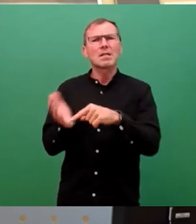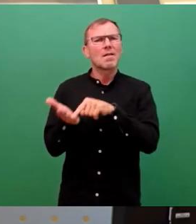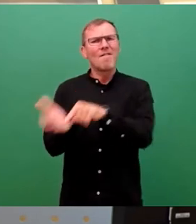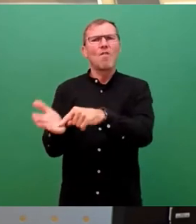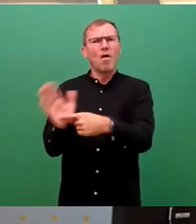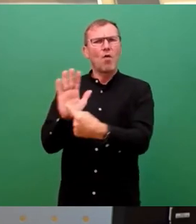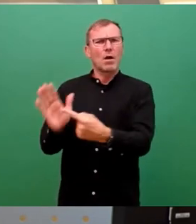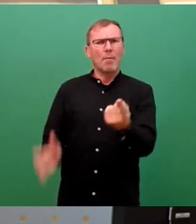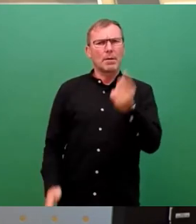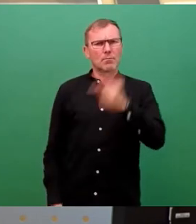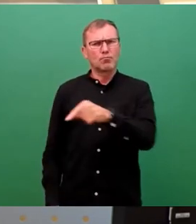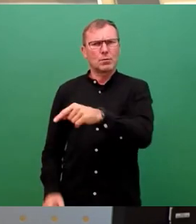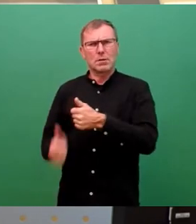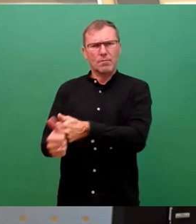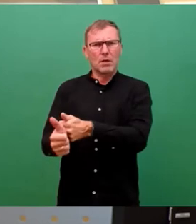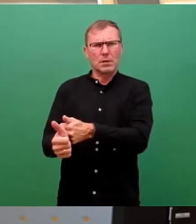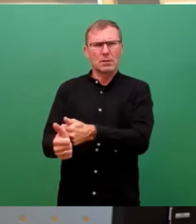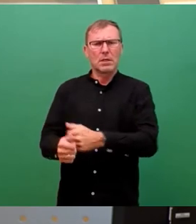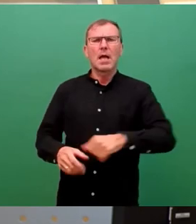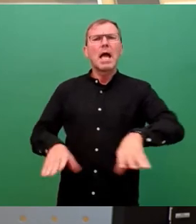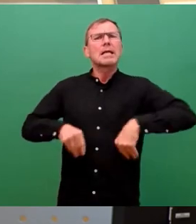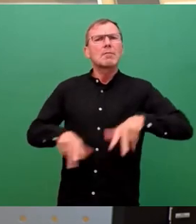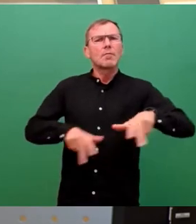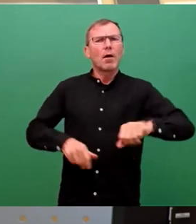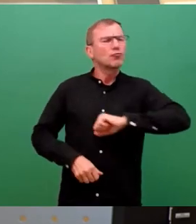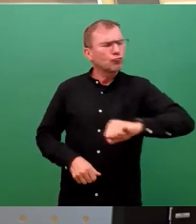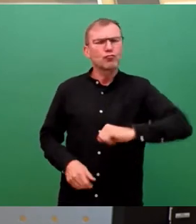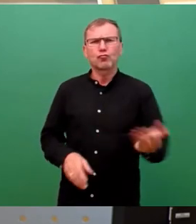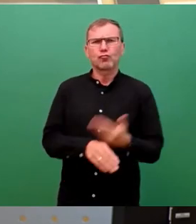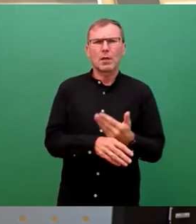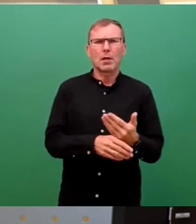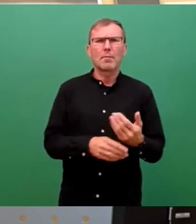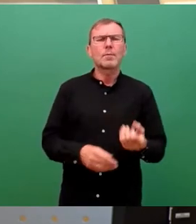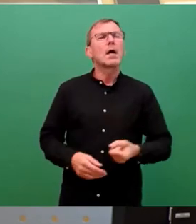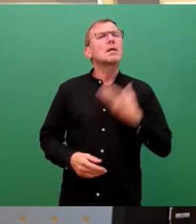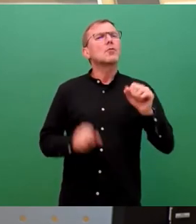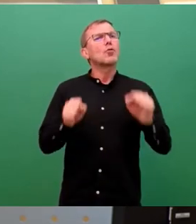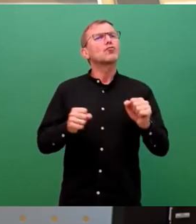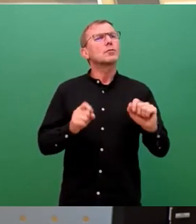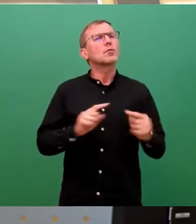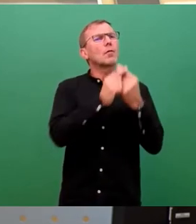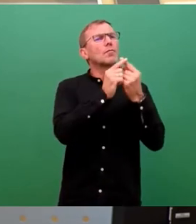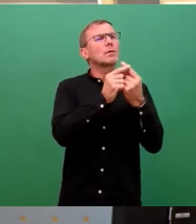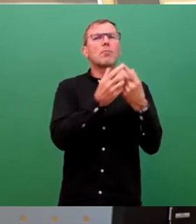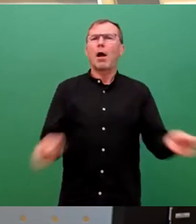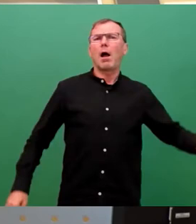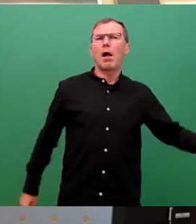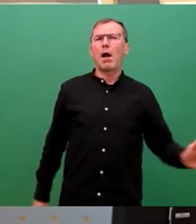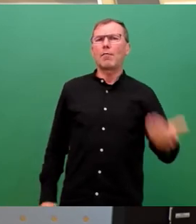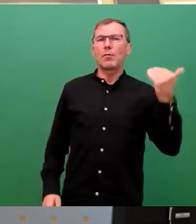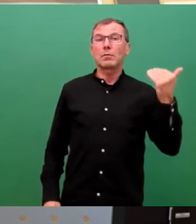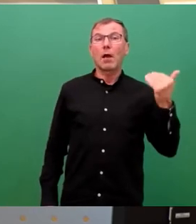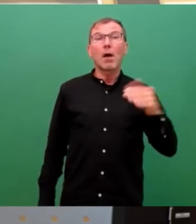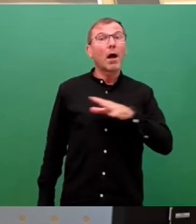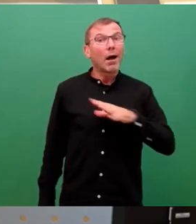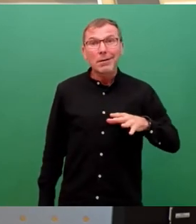Genehmigungsverfahren werden deutlich beschleunigt und Konflikte mit dem Naturschutz aufgelöst. Doch in Sachsen wird immer noch